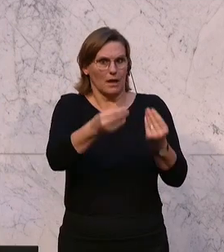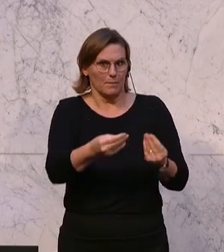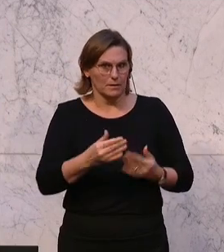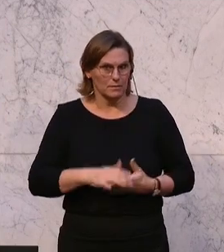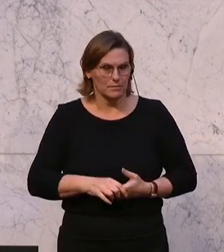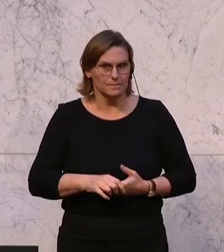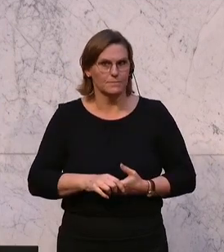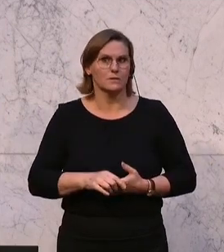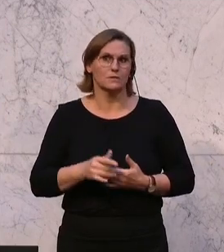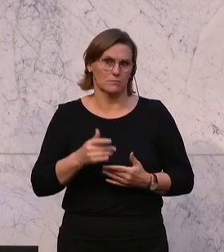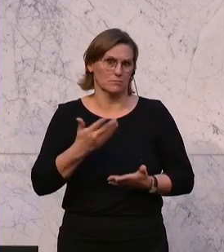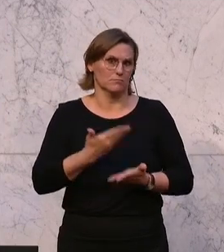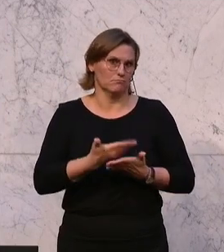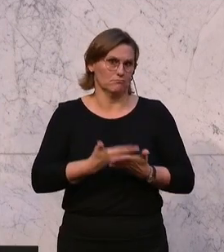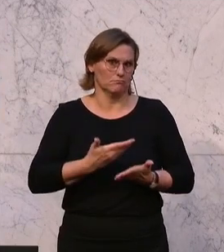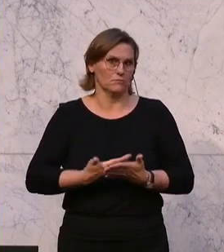harten Fakten.